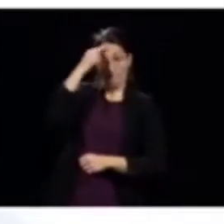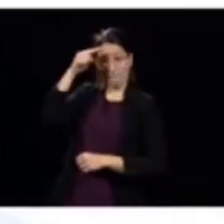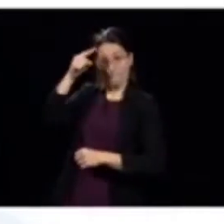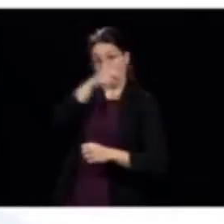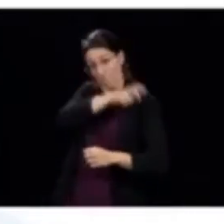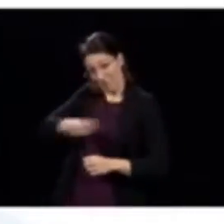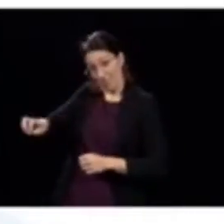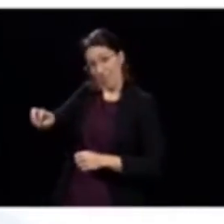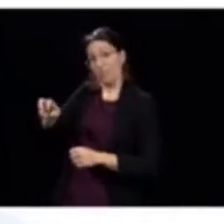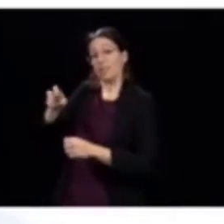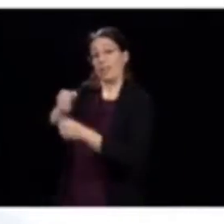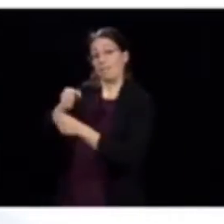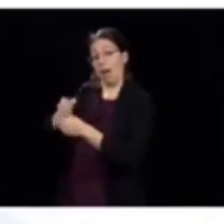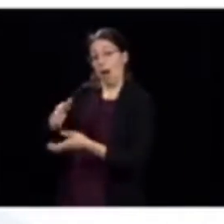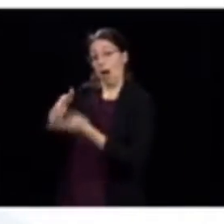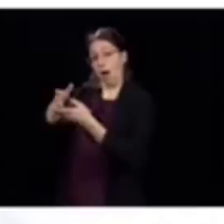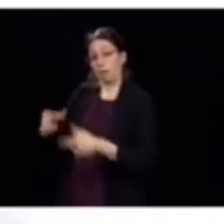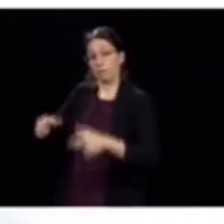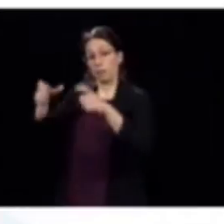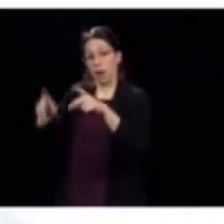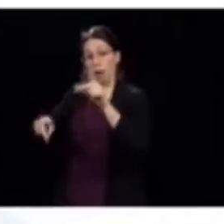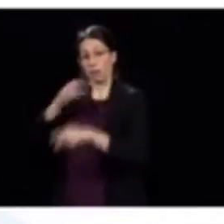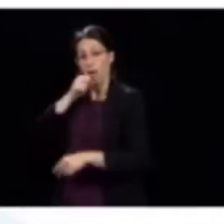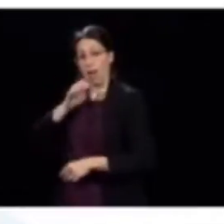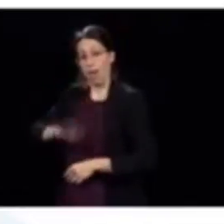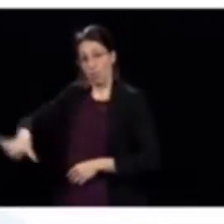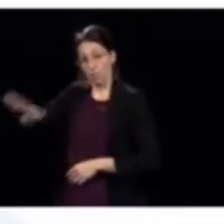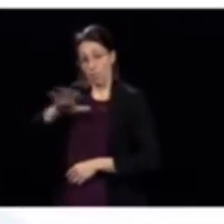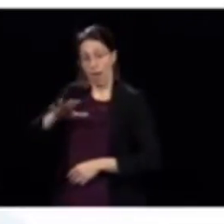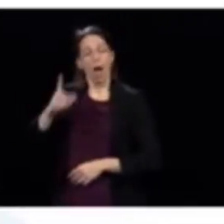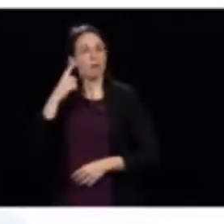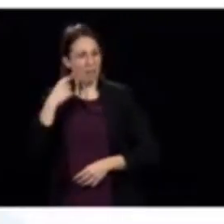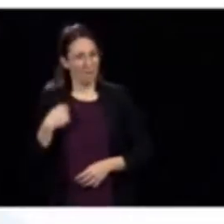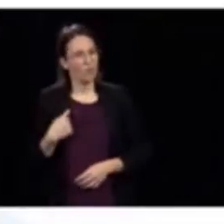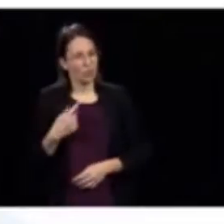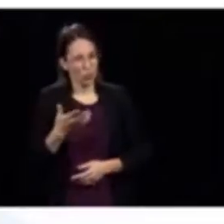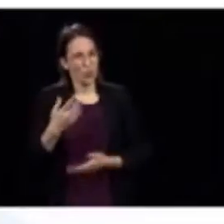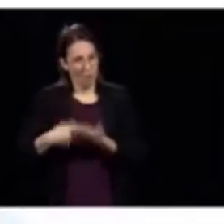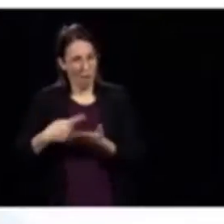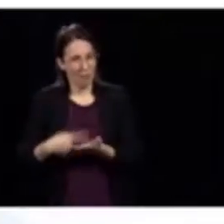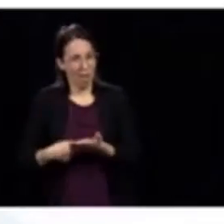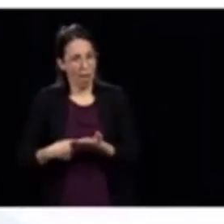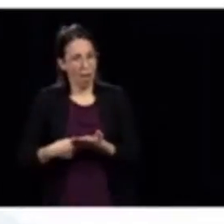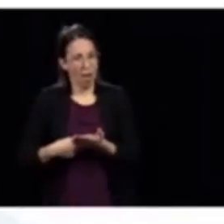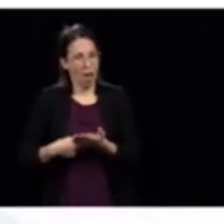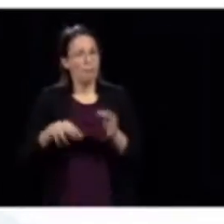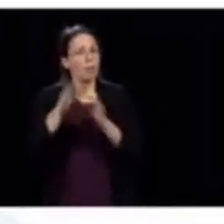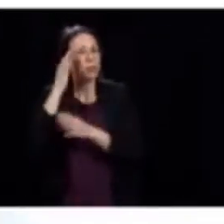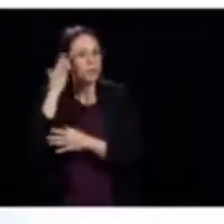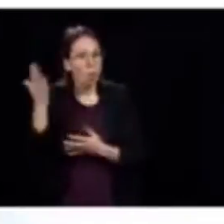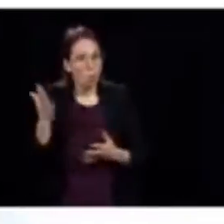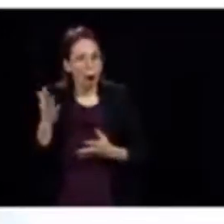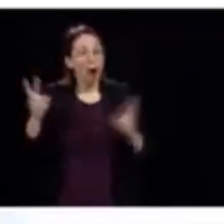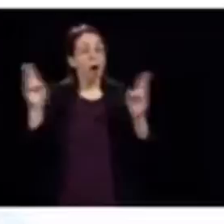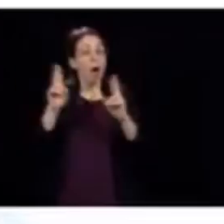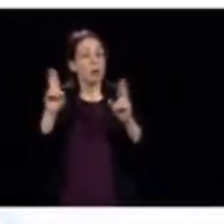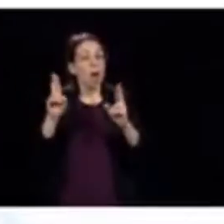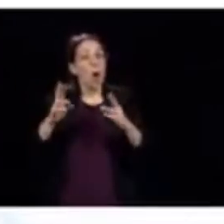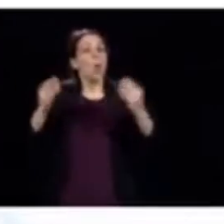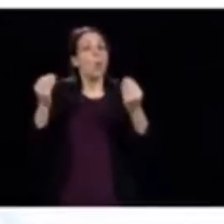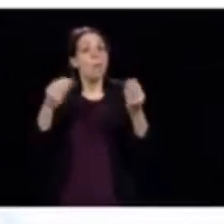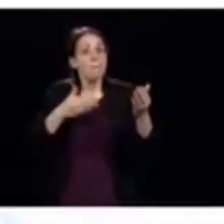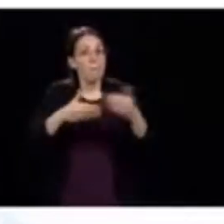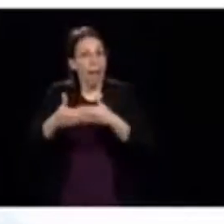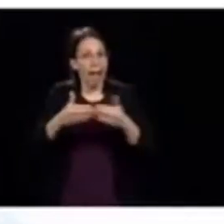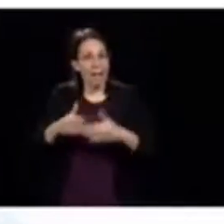résidences pour aînés. Bon, d'abord, ce qui est important de se dire, c'est que l'urgence est vraiment dans les